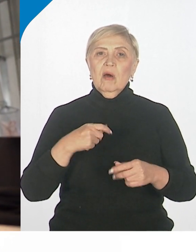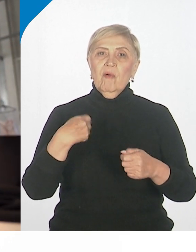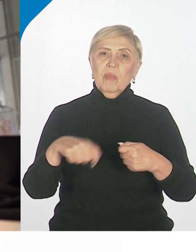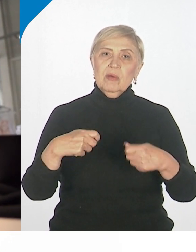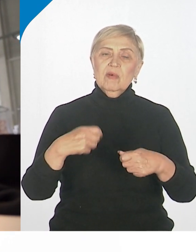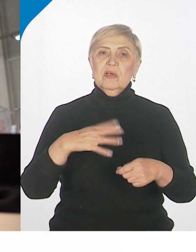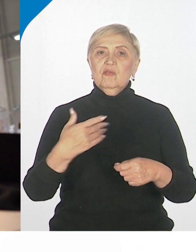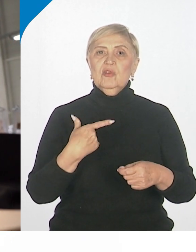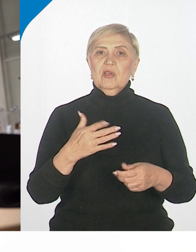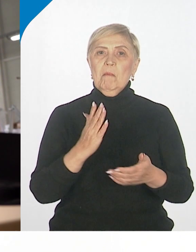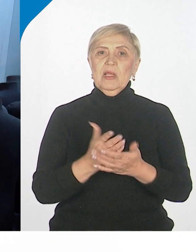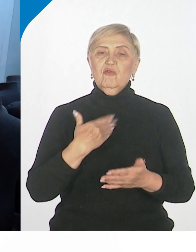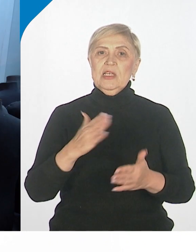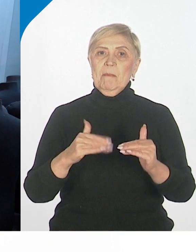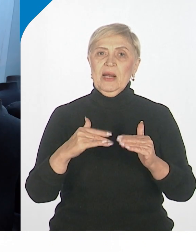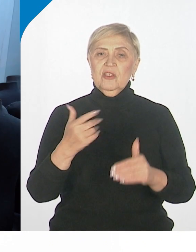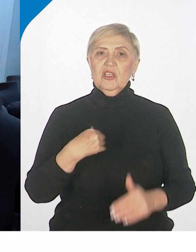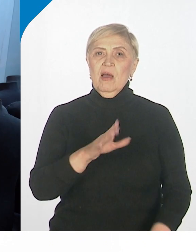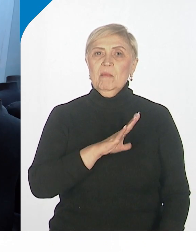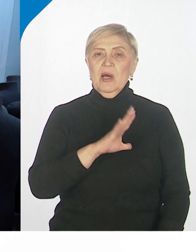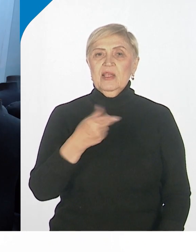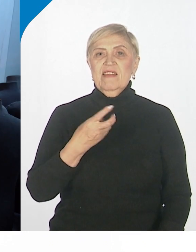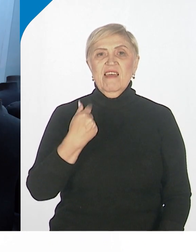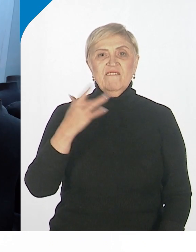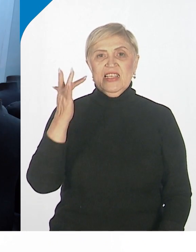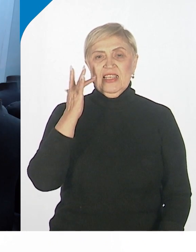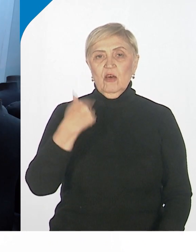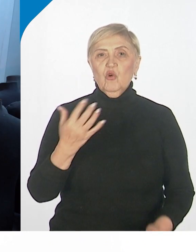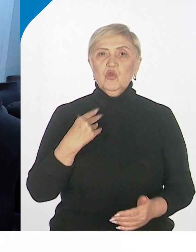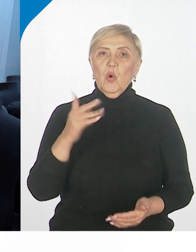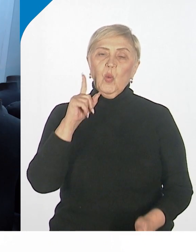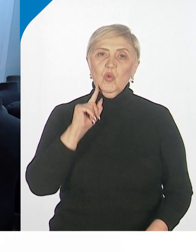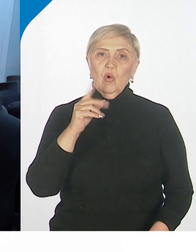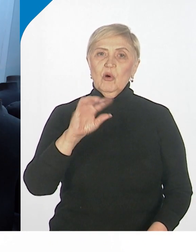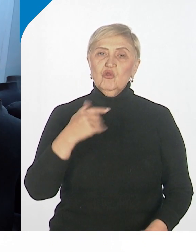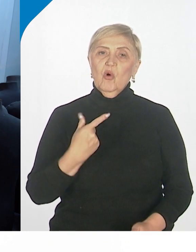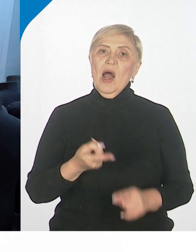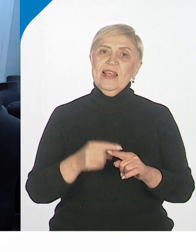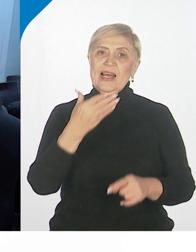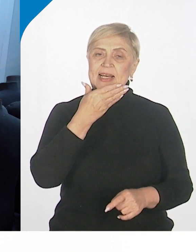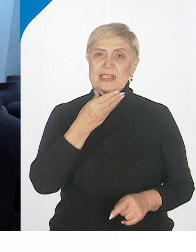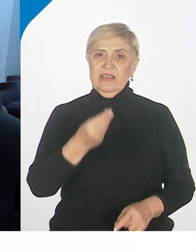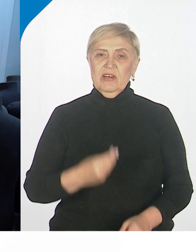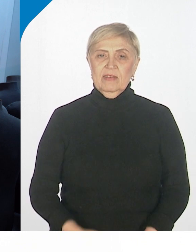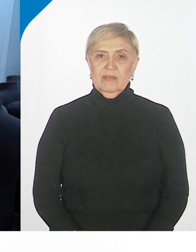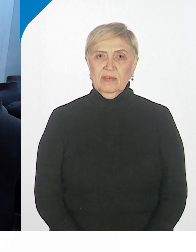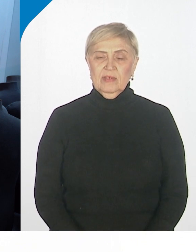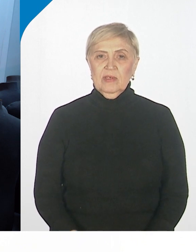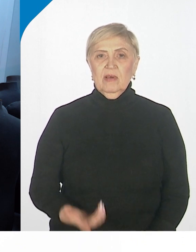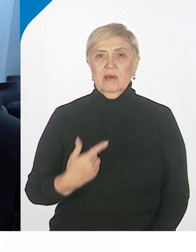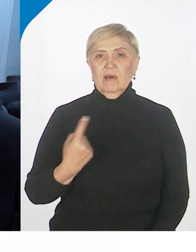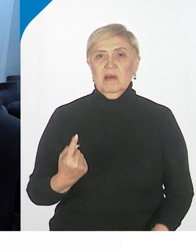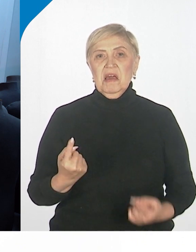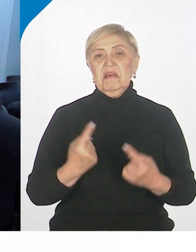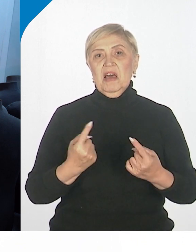практично и удобно бывает что не всегда удобно это просто может быть красиво но иногда можно за